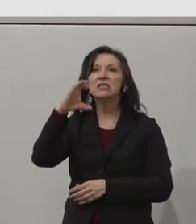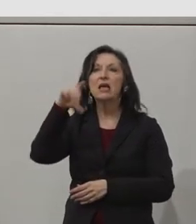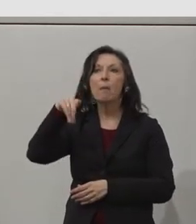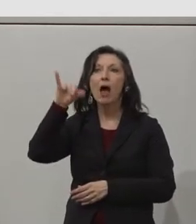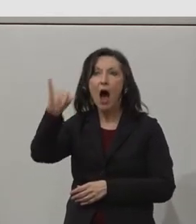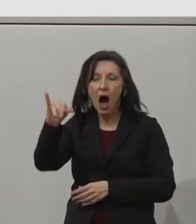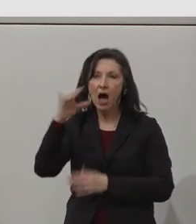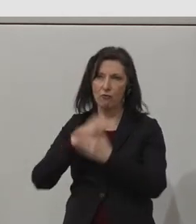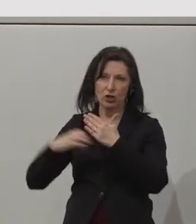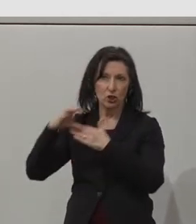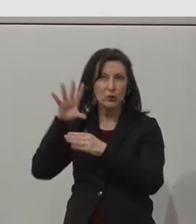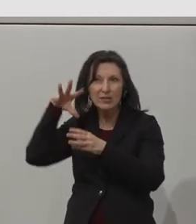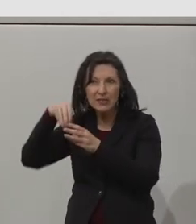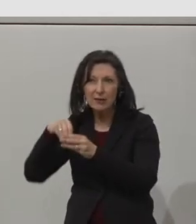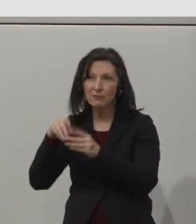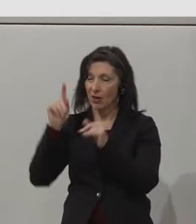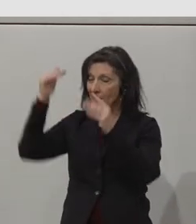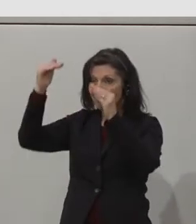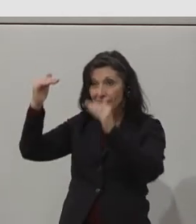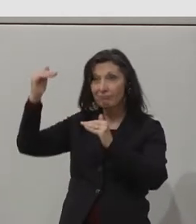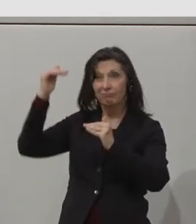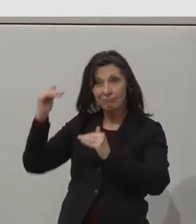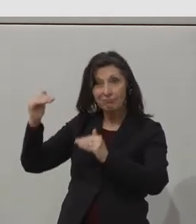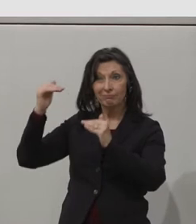graduate permanently employed in PayPal.